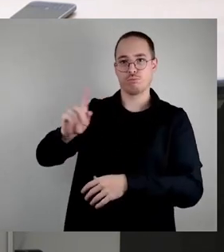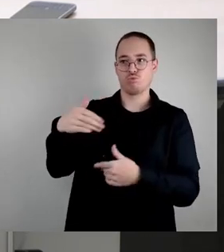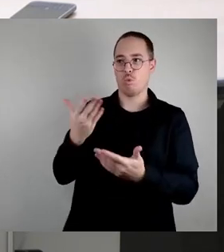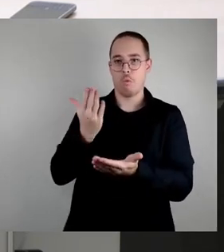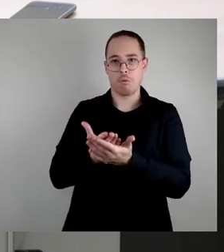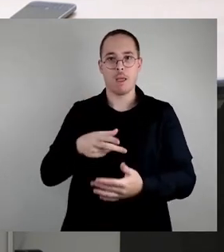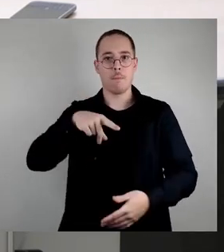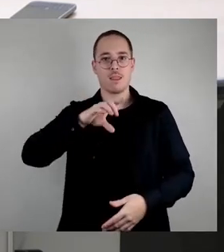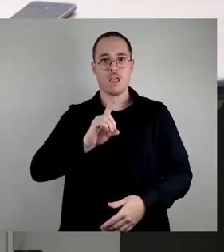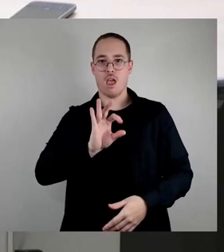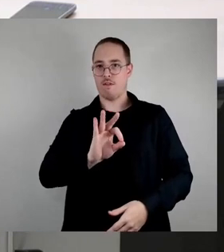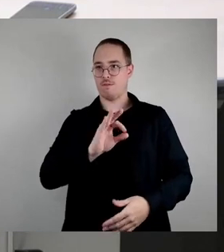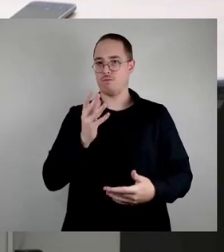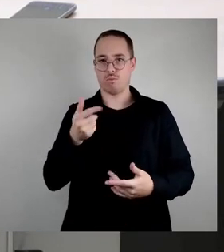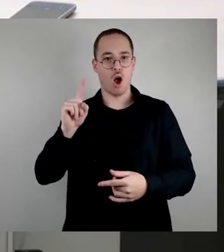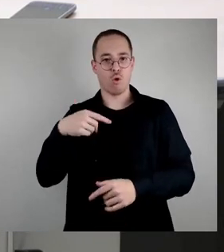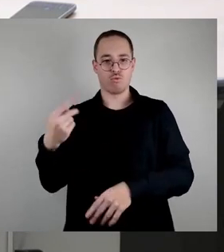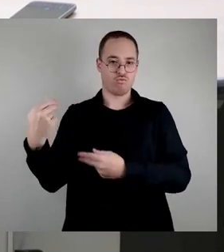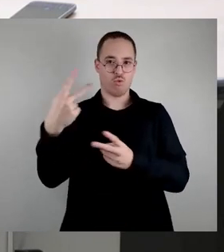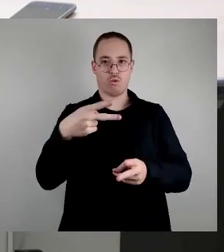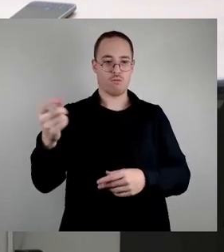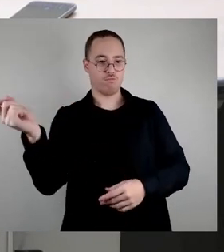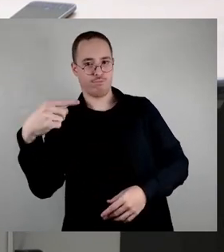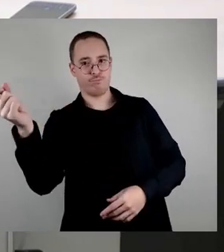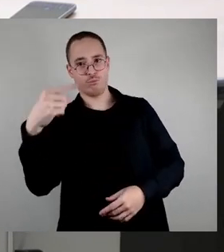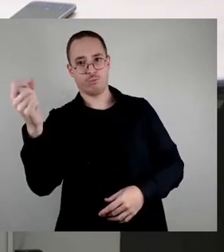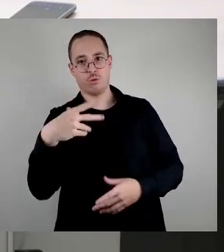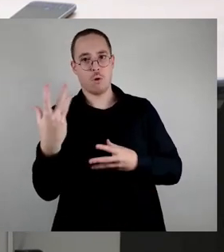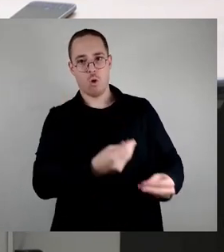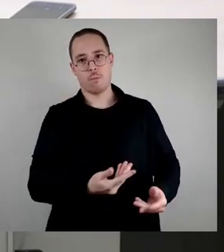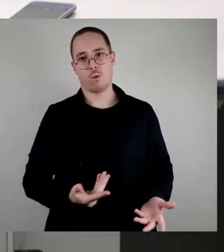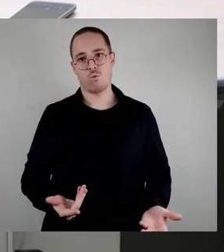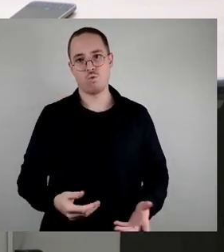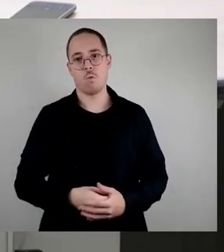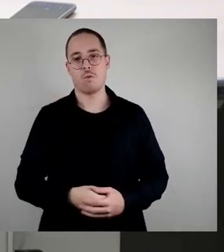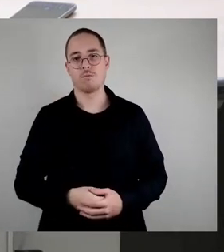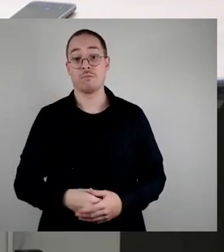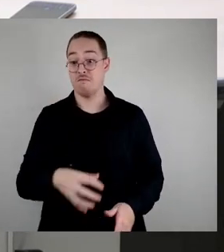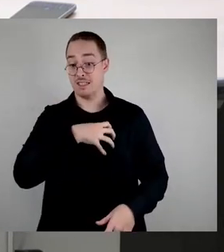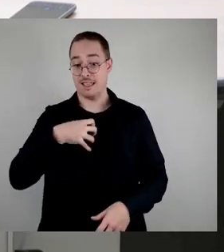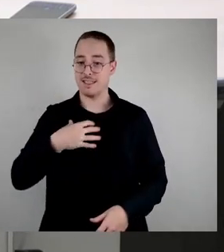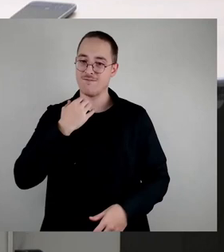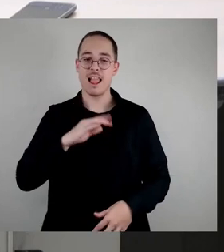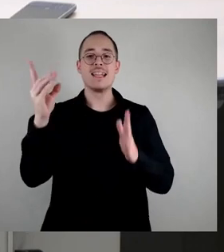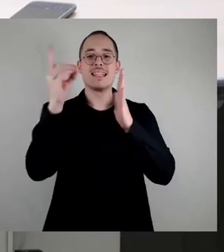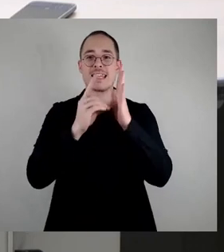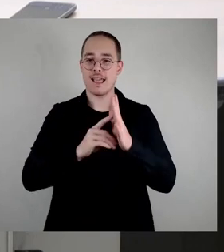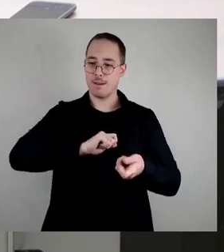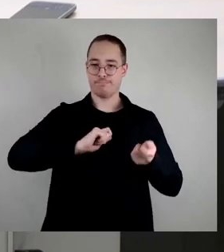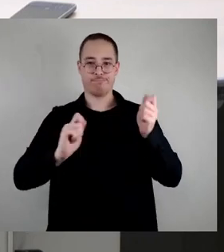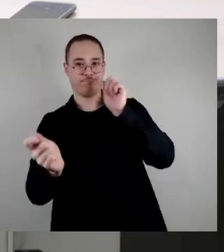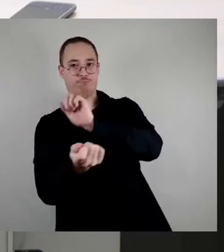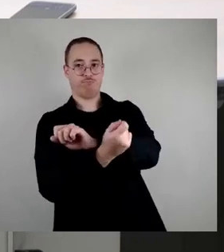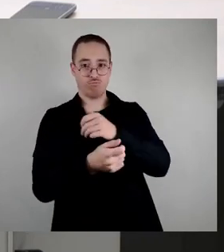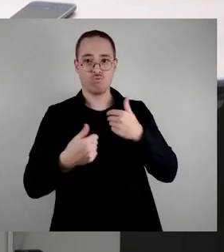Bereich Digitalisierung sein will, dann sollten wir jetzt die Chance nutzen und die at-dresden.de-E-Mail